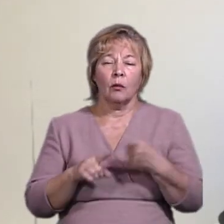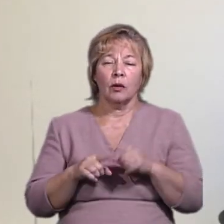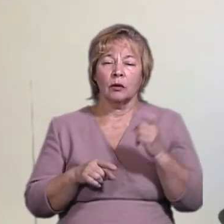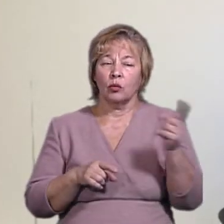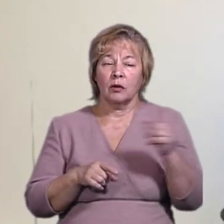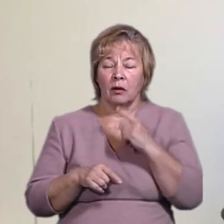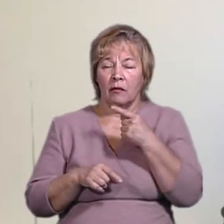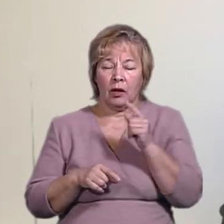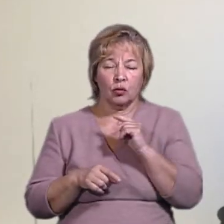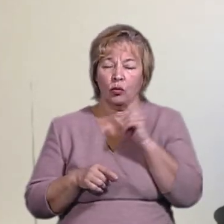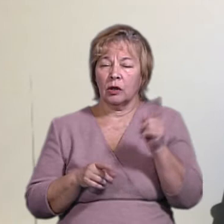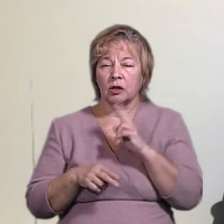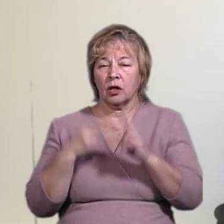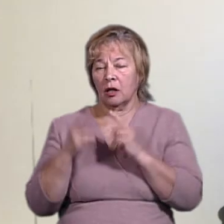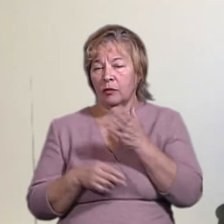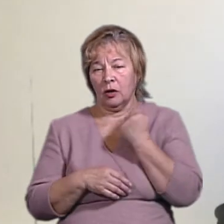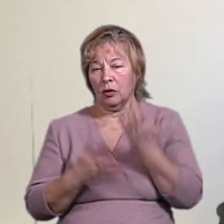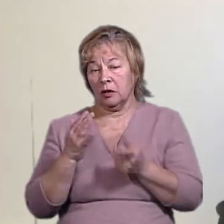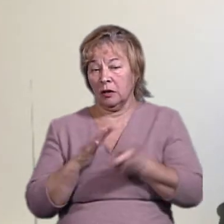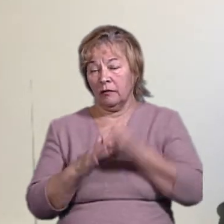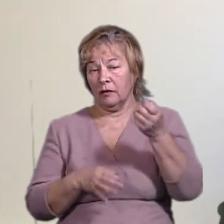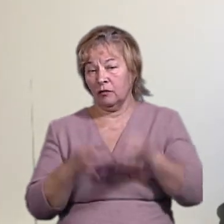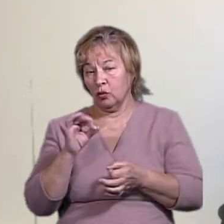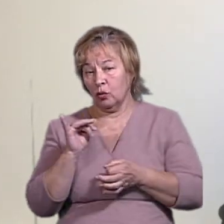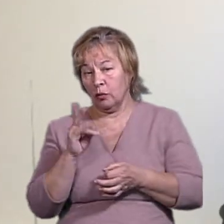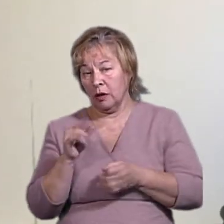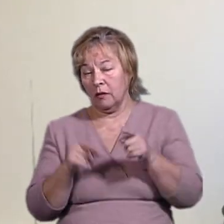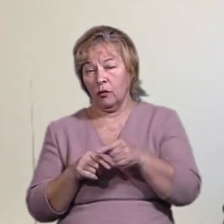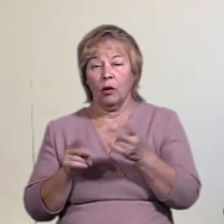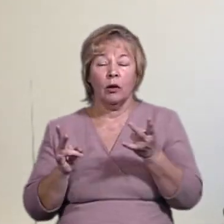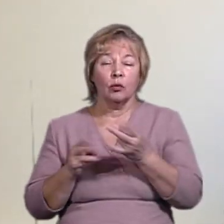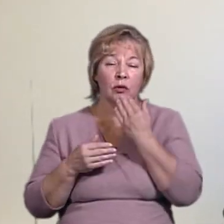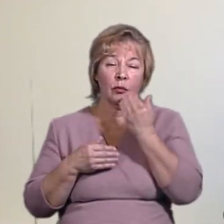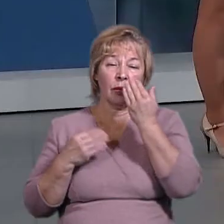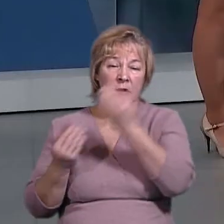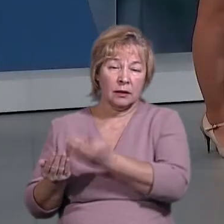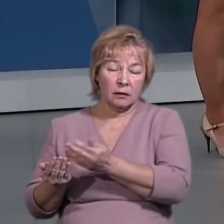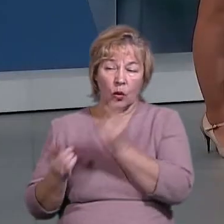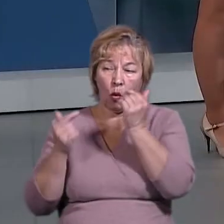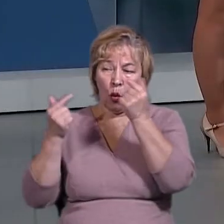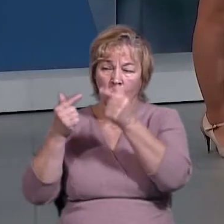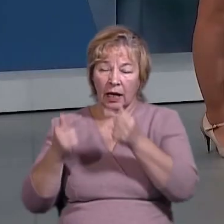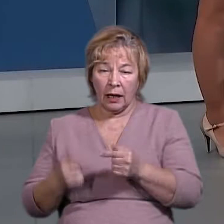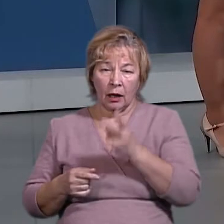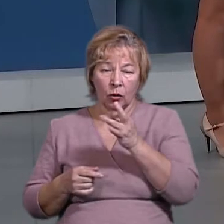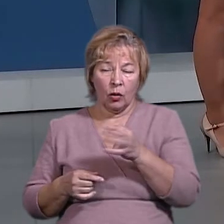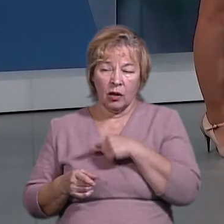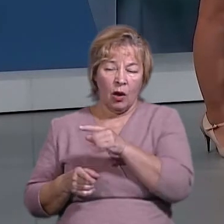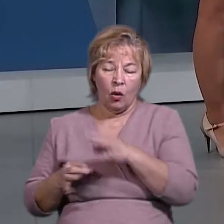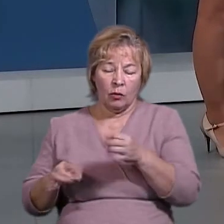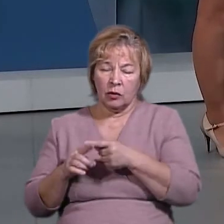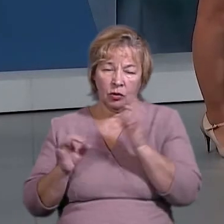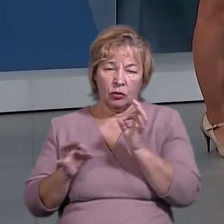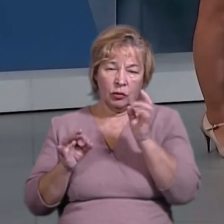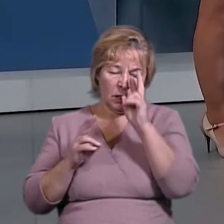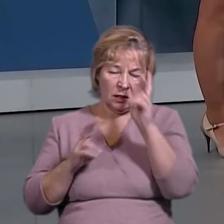немає. Якщо говорити про позов до суду Добкіна, його треба запитувати безпосередньо про цей позов, я про нього нічого не знаю,